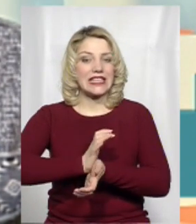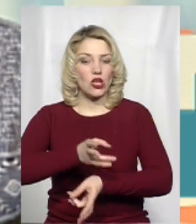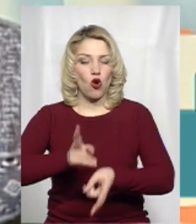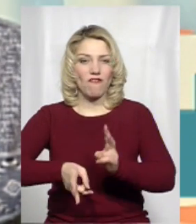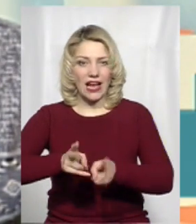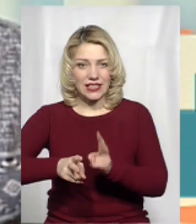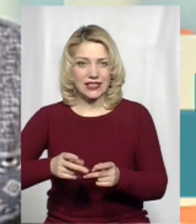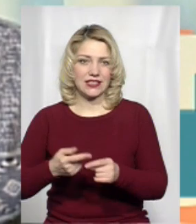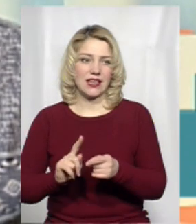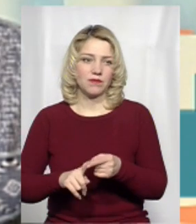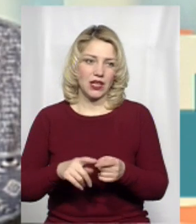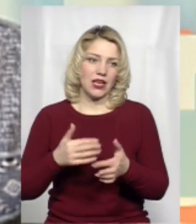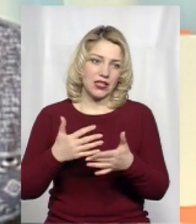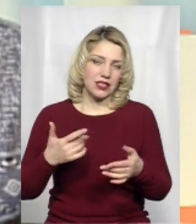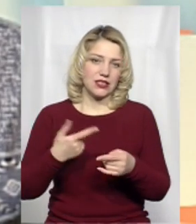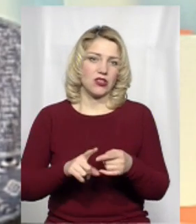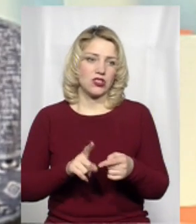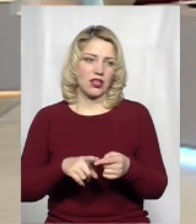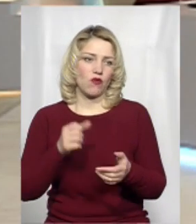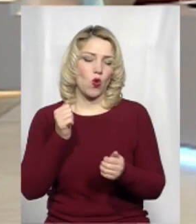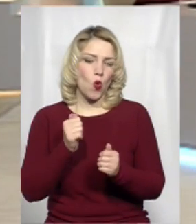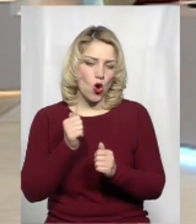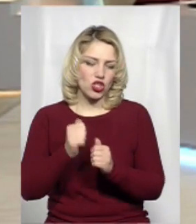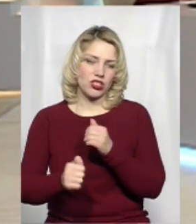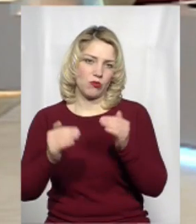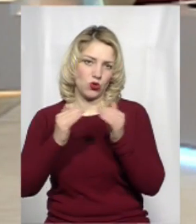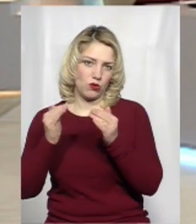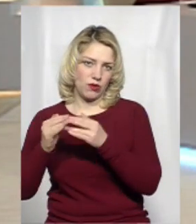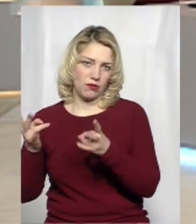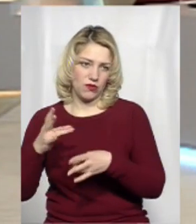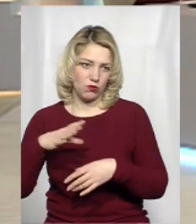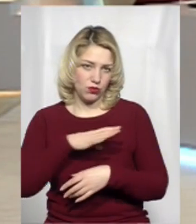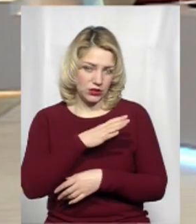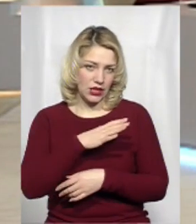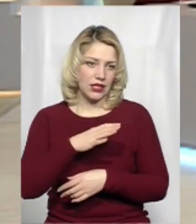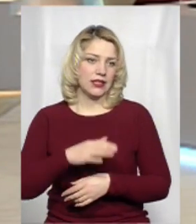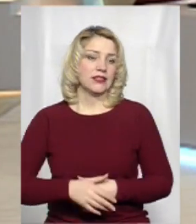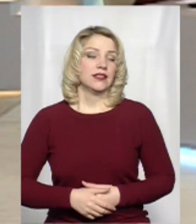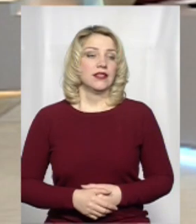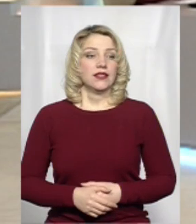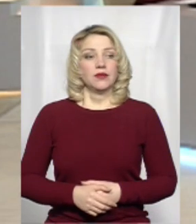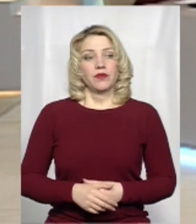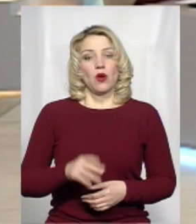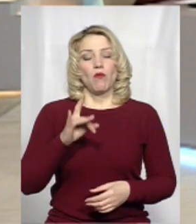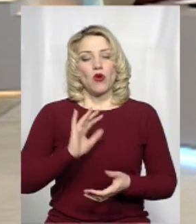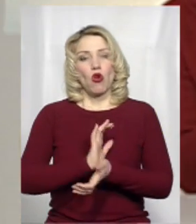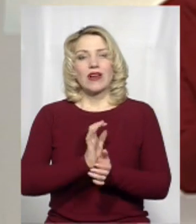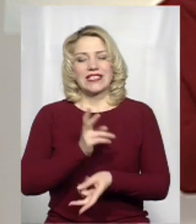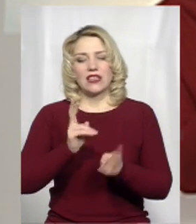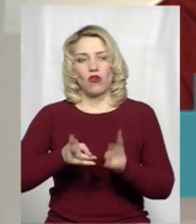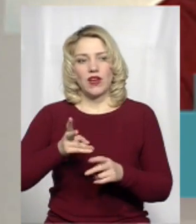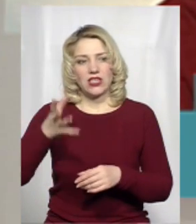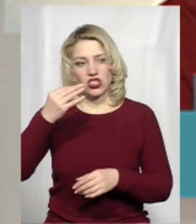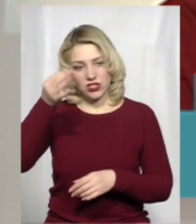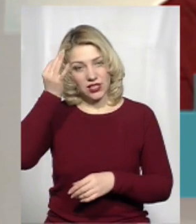воно, так як кажуть, must have в кожній зеленій садибі, яка має перелік послуг. От про сироваріння, до речі,